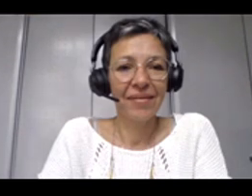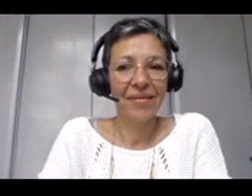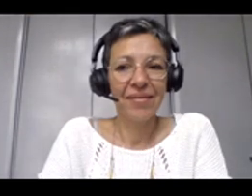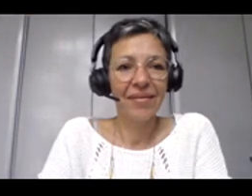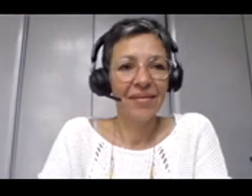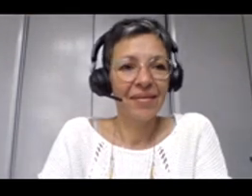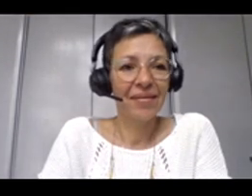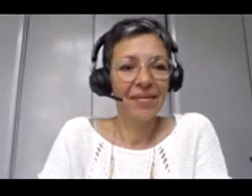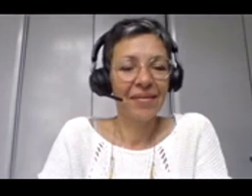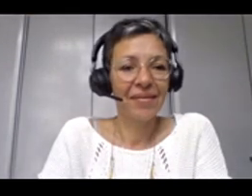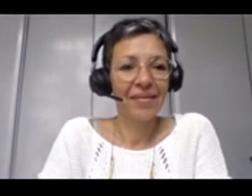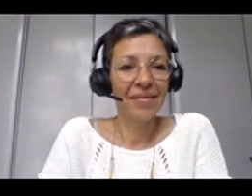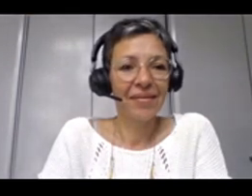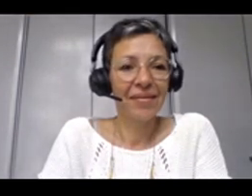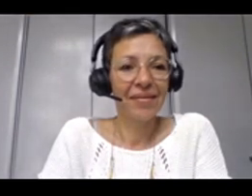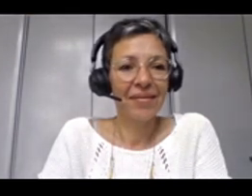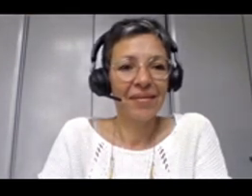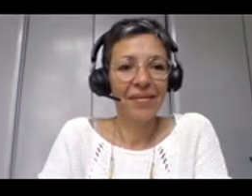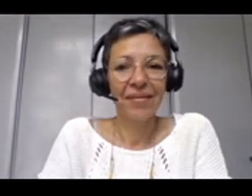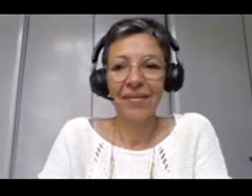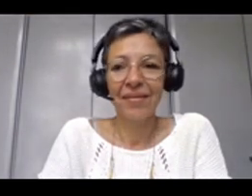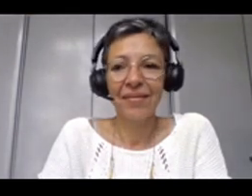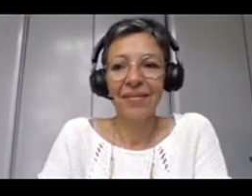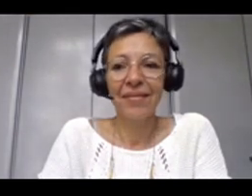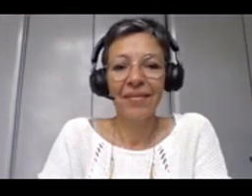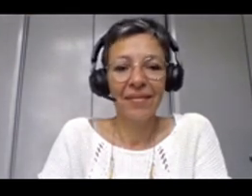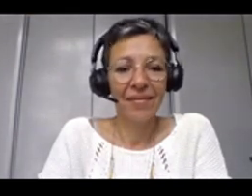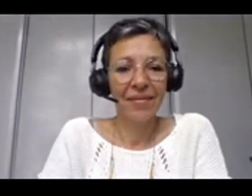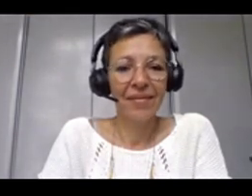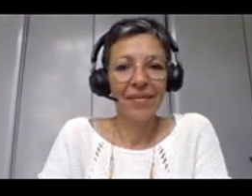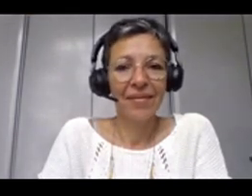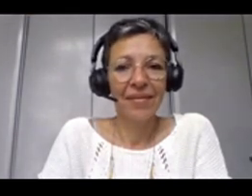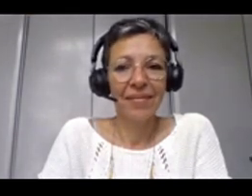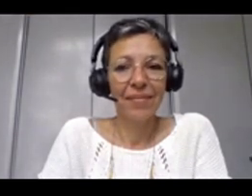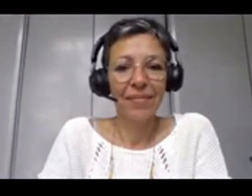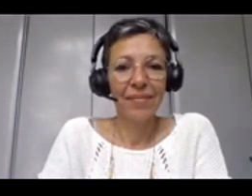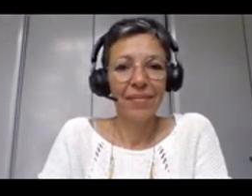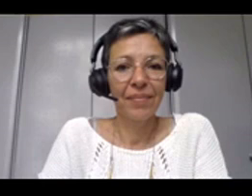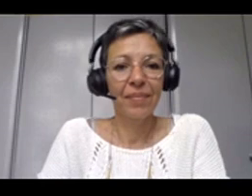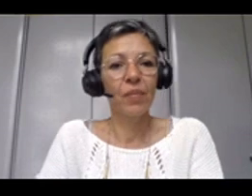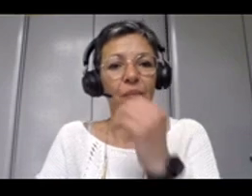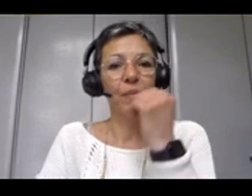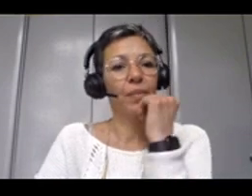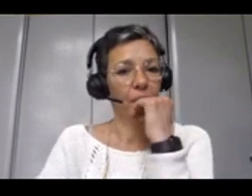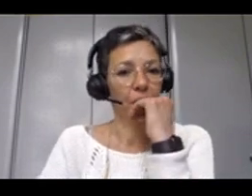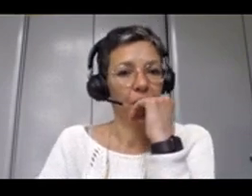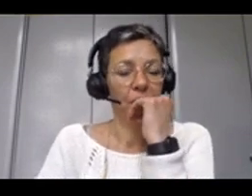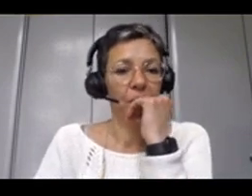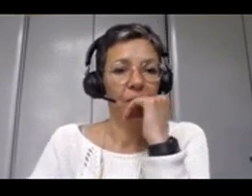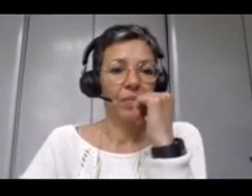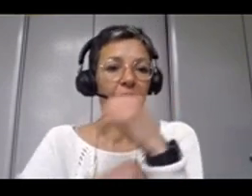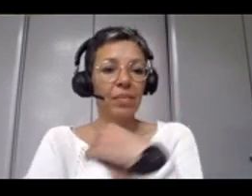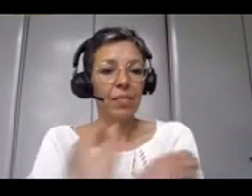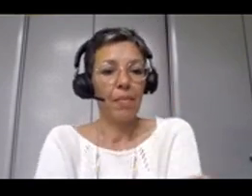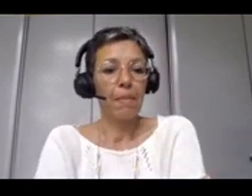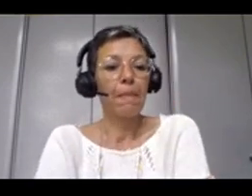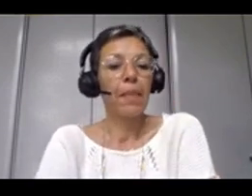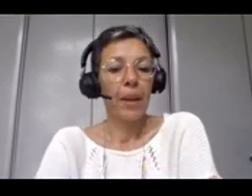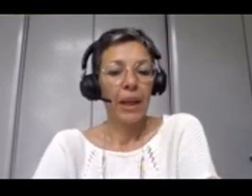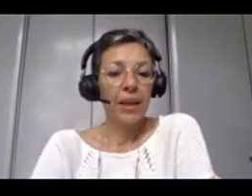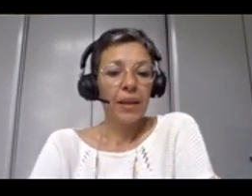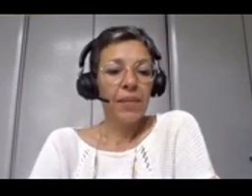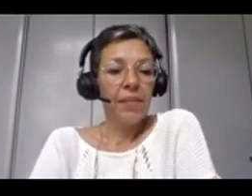c'est encore quelque chose qui reste frais, qu'il faut bien comprendre. On parle d'une utilisation d'une représentation numérique partagée. Donc, les